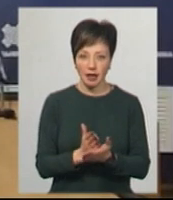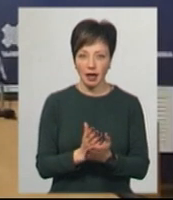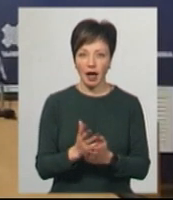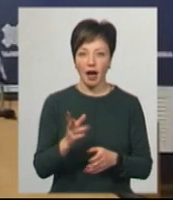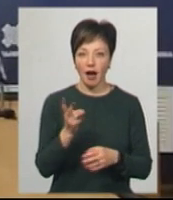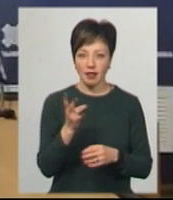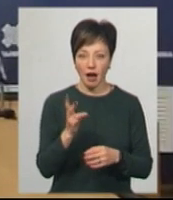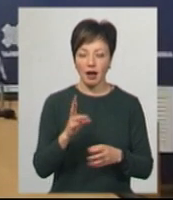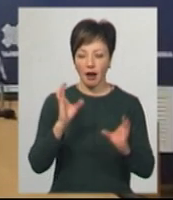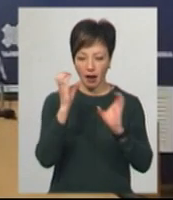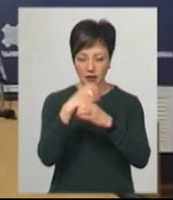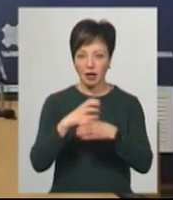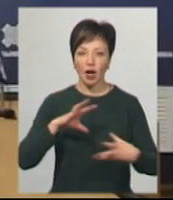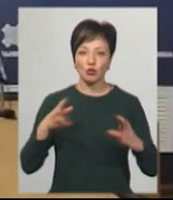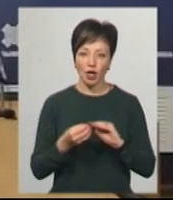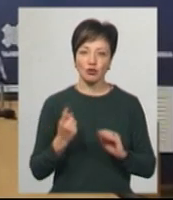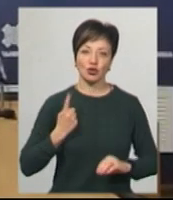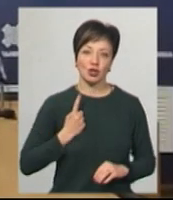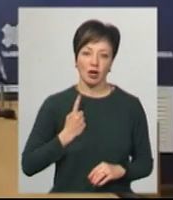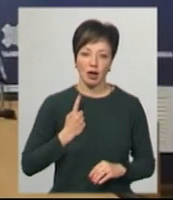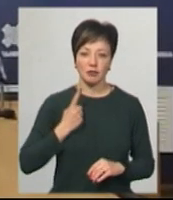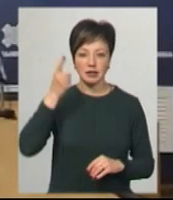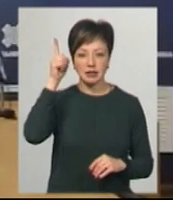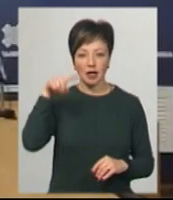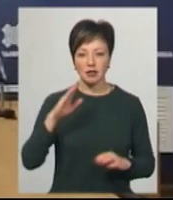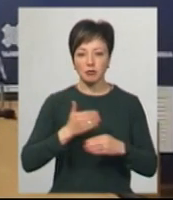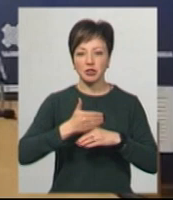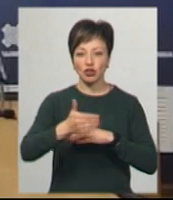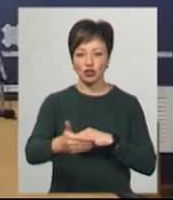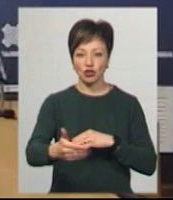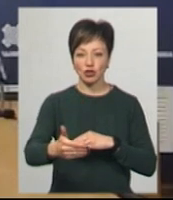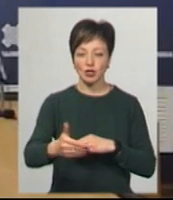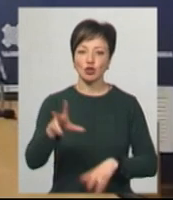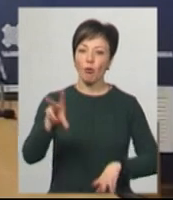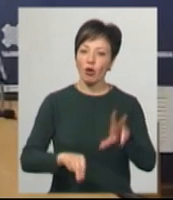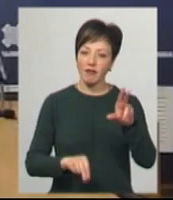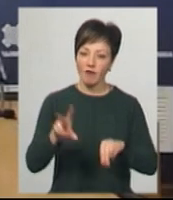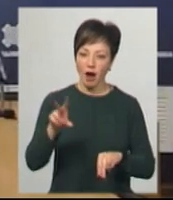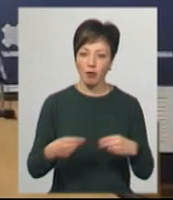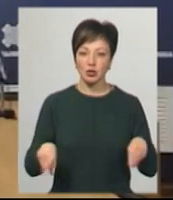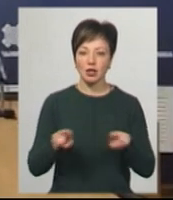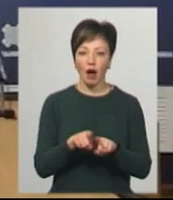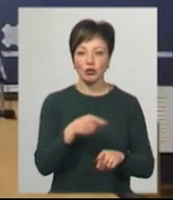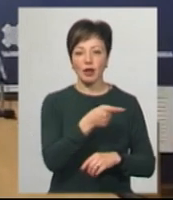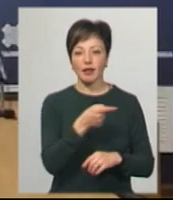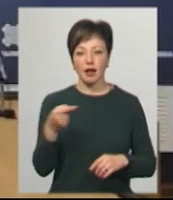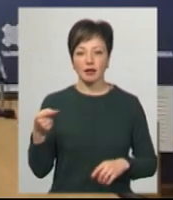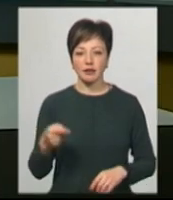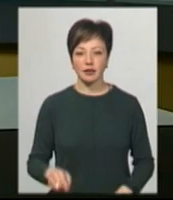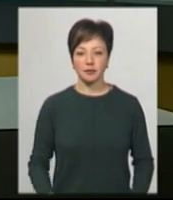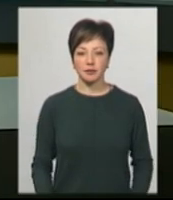дослідження і результати будемо знати пізніше, сподіваємося, що вони також будуть негативні.